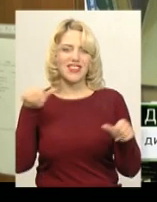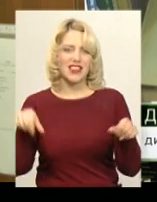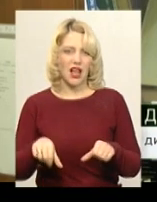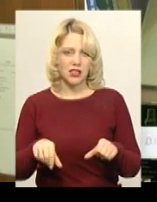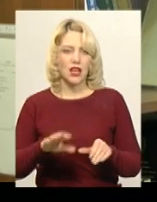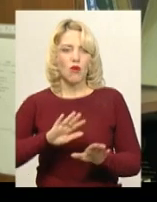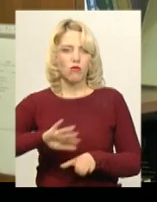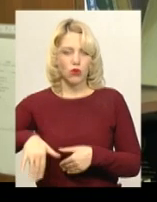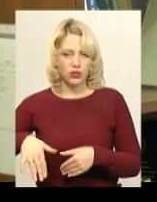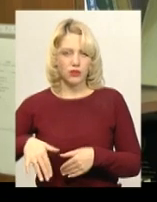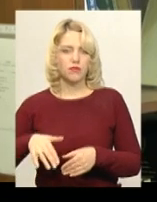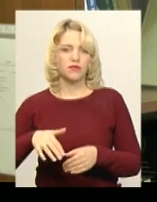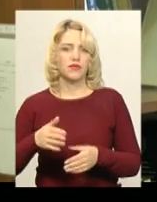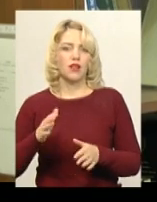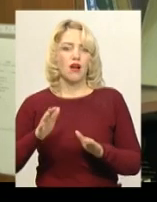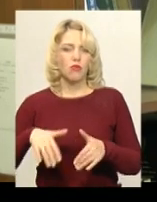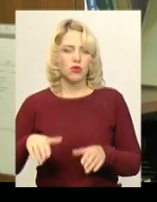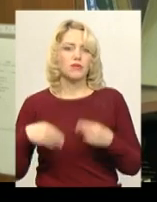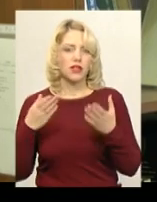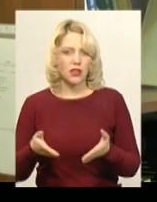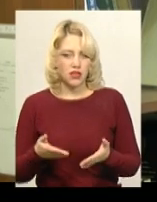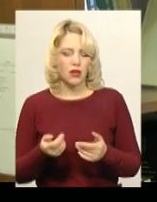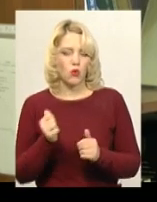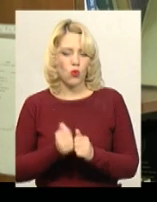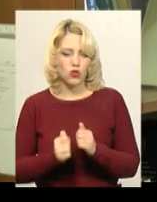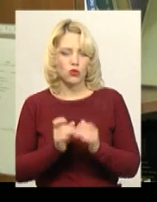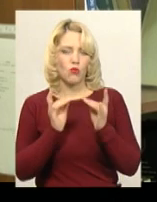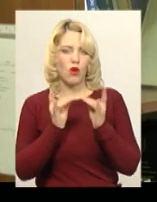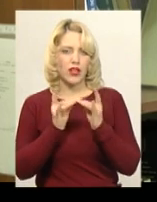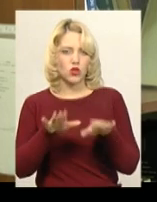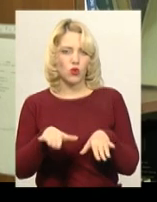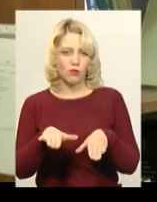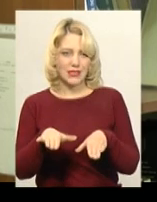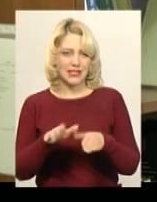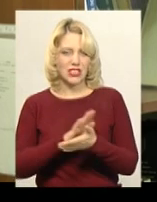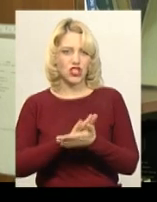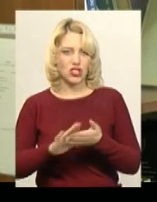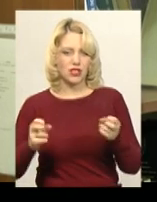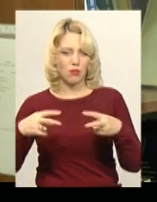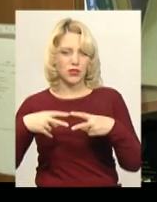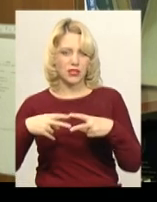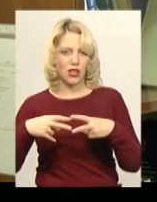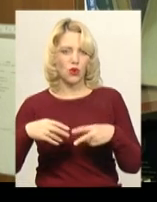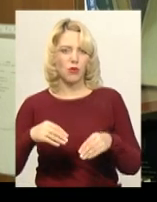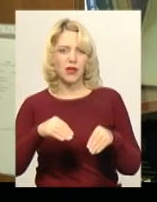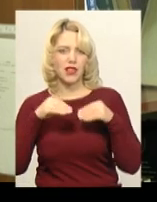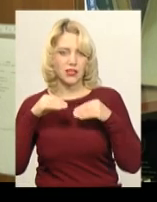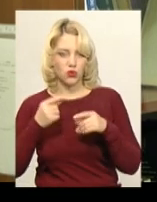Потім надаємо кожному ліжко місце з чистою постільною білизною,